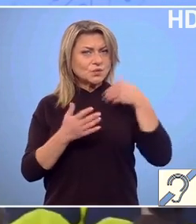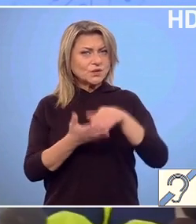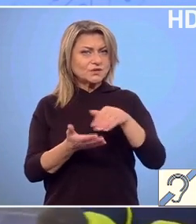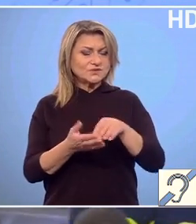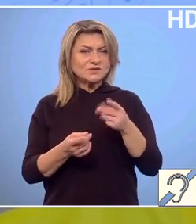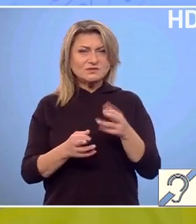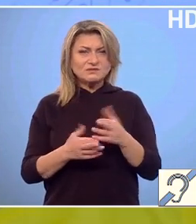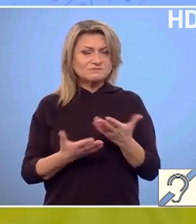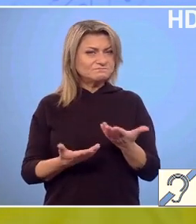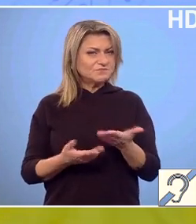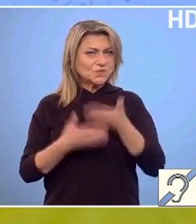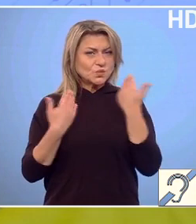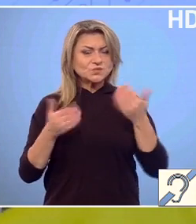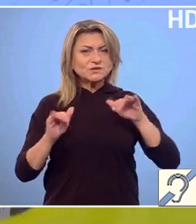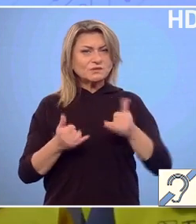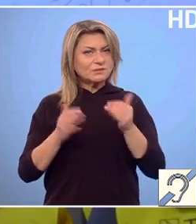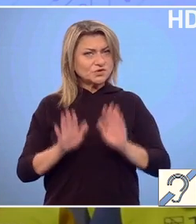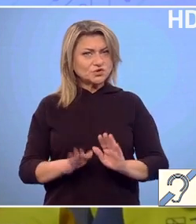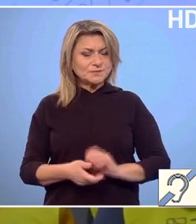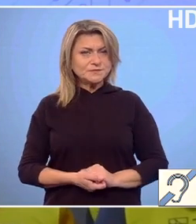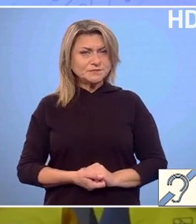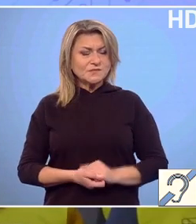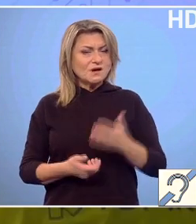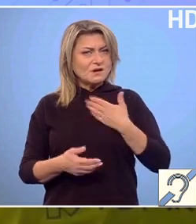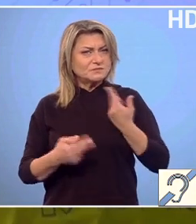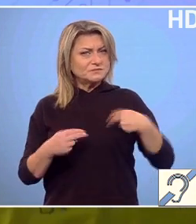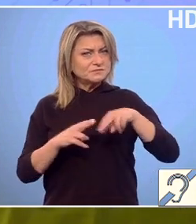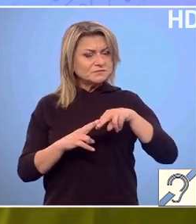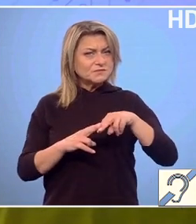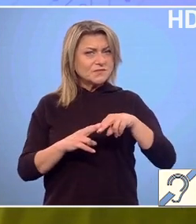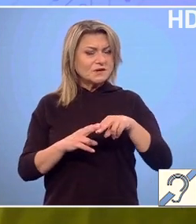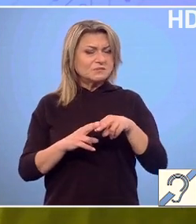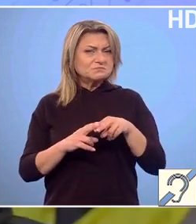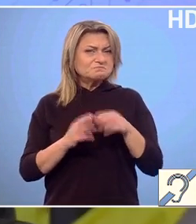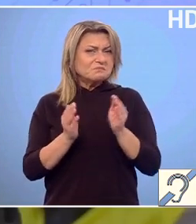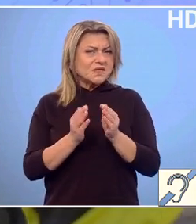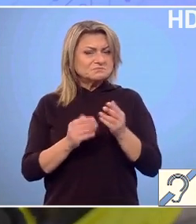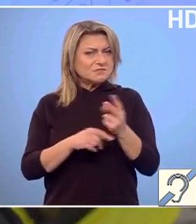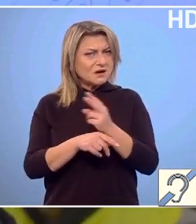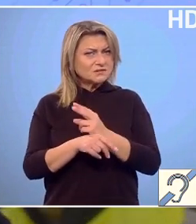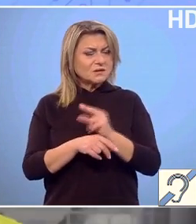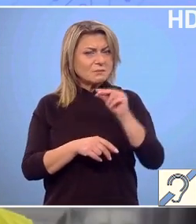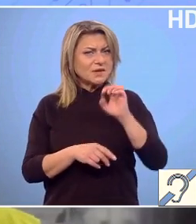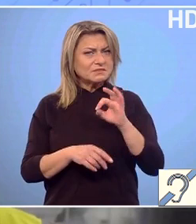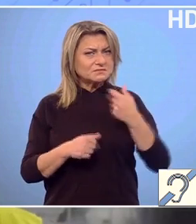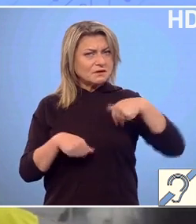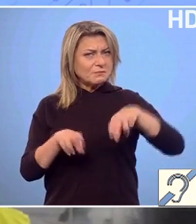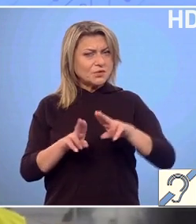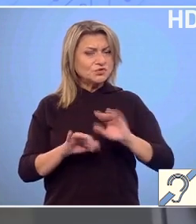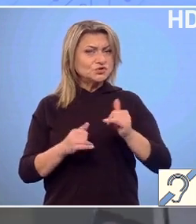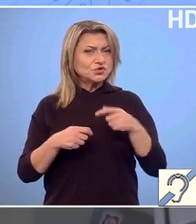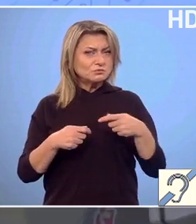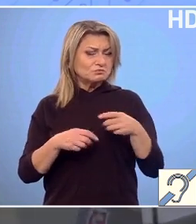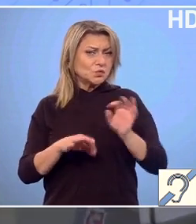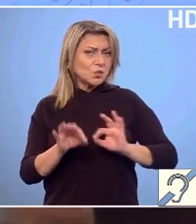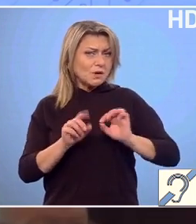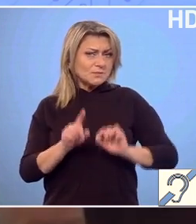dar nici de cum nu s-a întâmplat așa. Am înapoiat la un mic magazin un PET și doamna